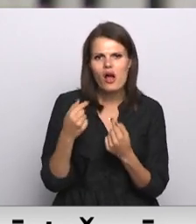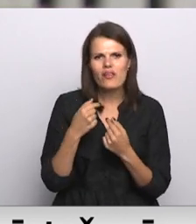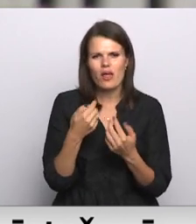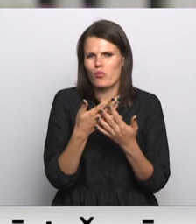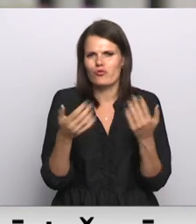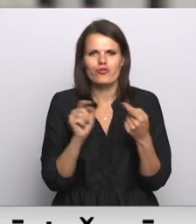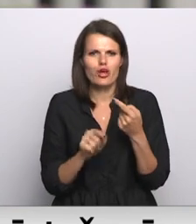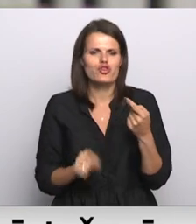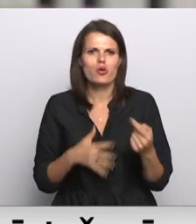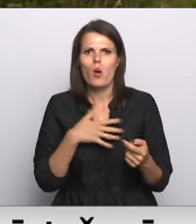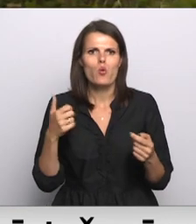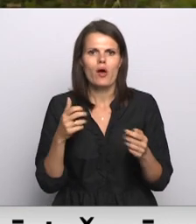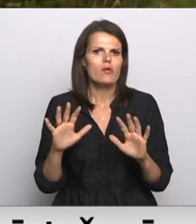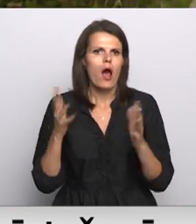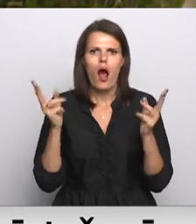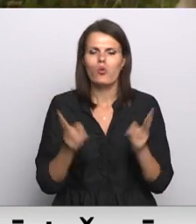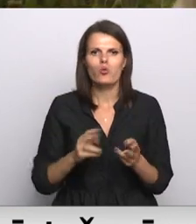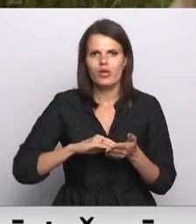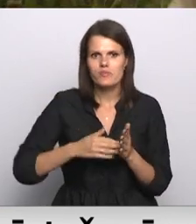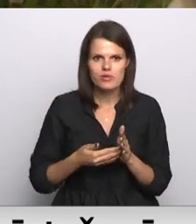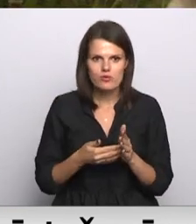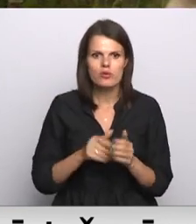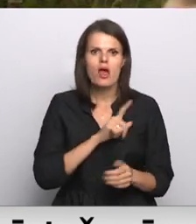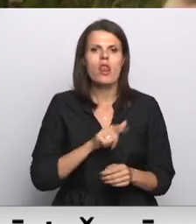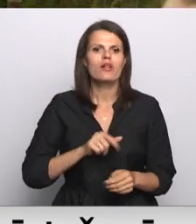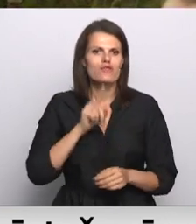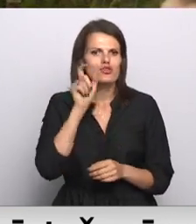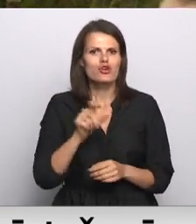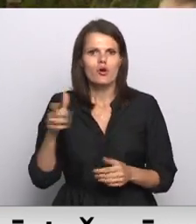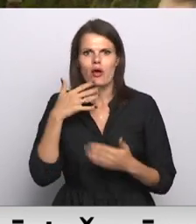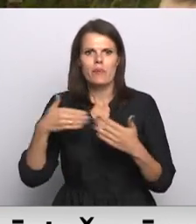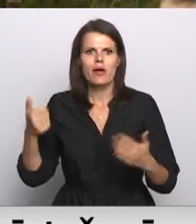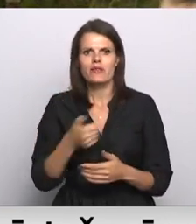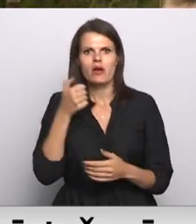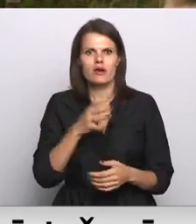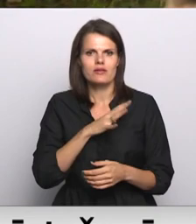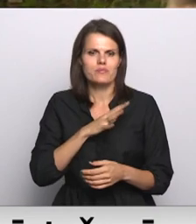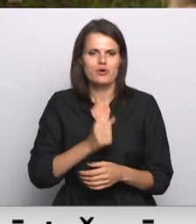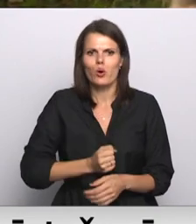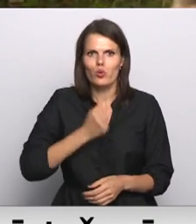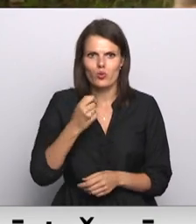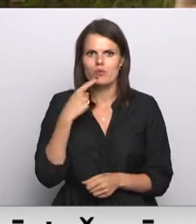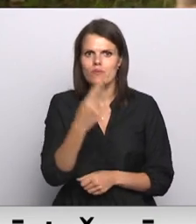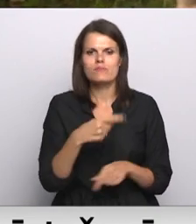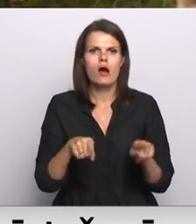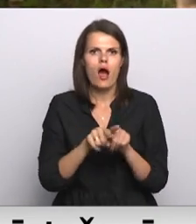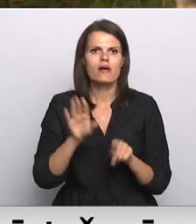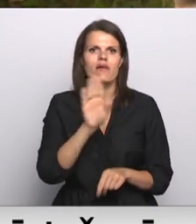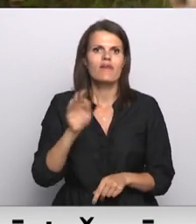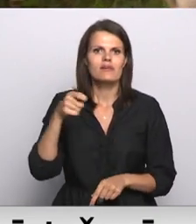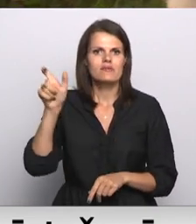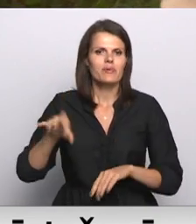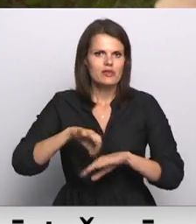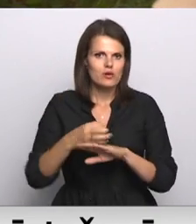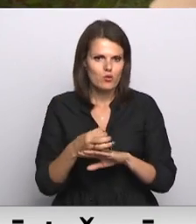dažādām ļoti ākotām situācijām. To, ka Latvijas jauniešiem pēdējie gada bijuši ļoti satracinoši, uzsvēra arī valsts prezidenta kundze